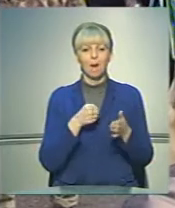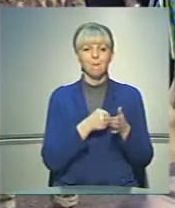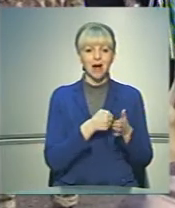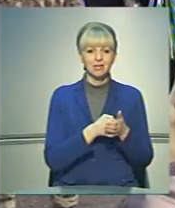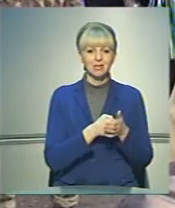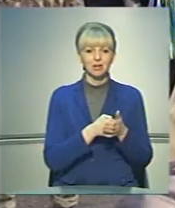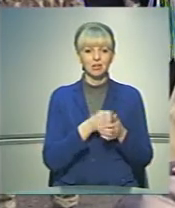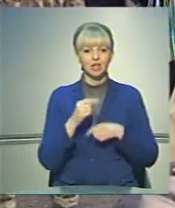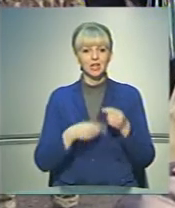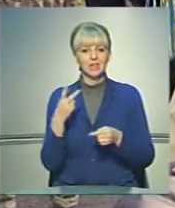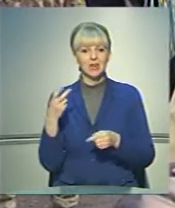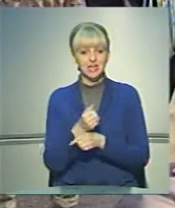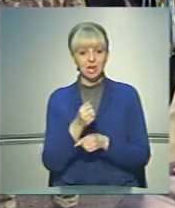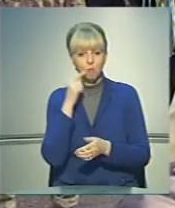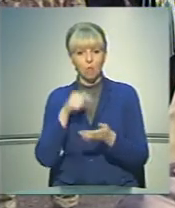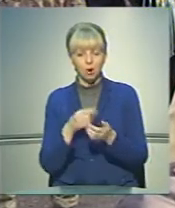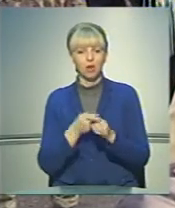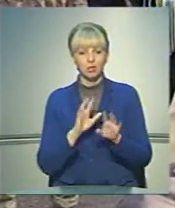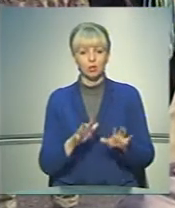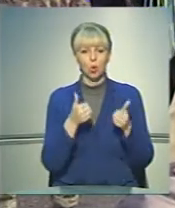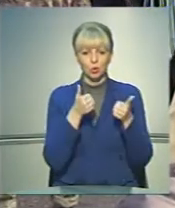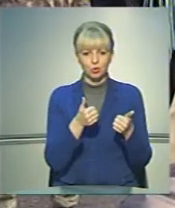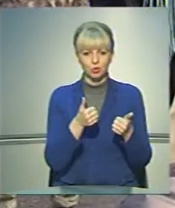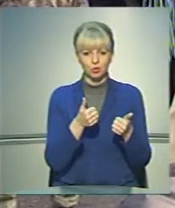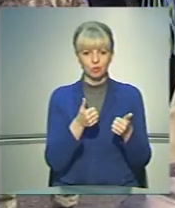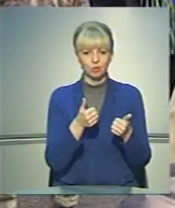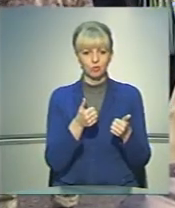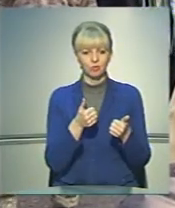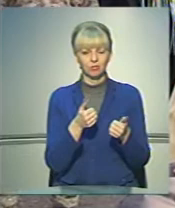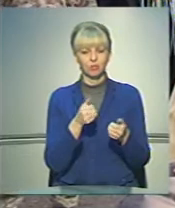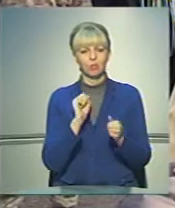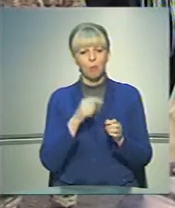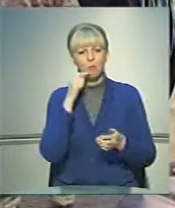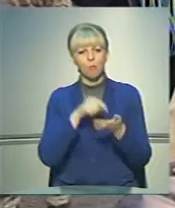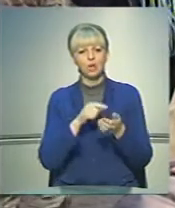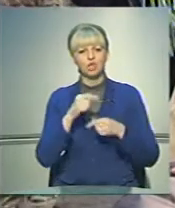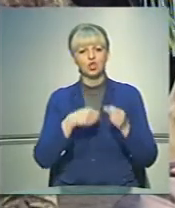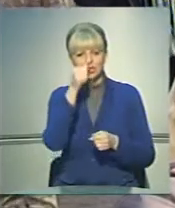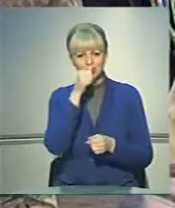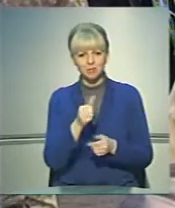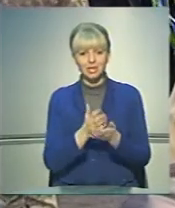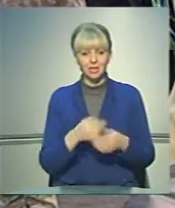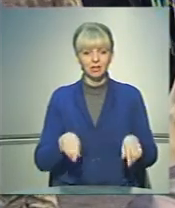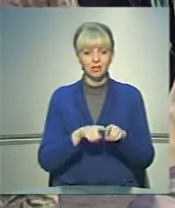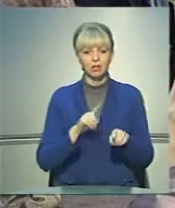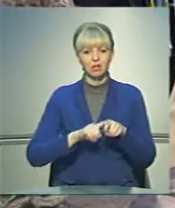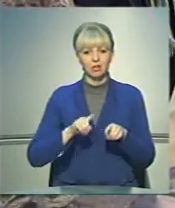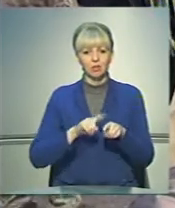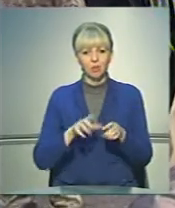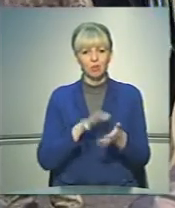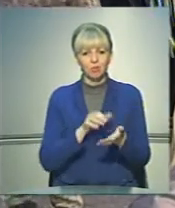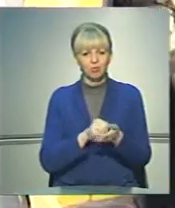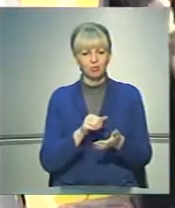з бази, якщо через дві неділі попадає до нас, напевно, то це ще хорошо. А воно попадає там і через місяць. А те, як є такі, що скоро портиться,